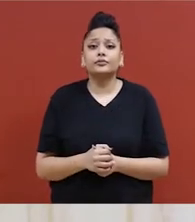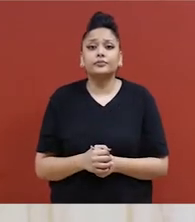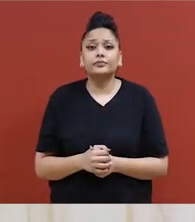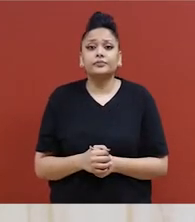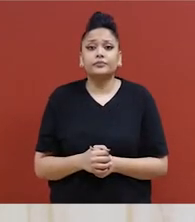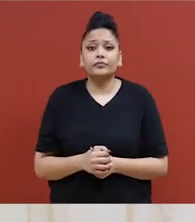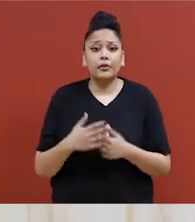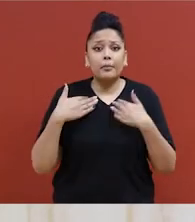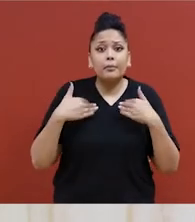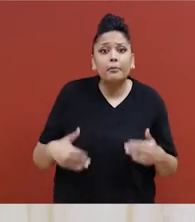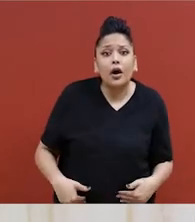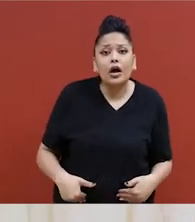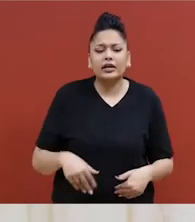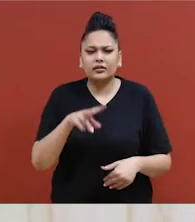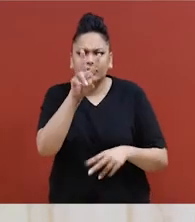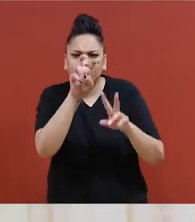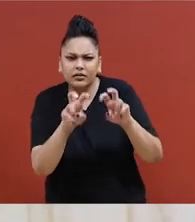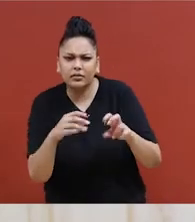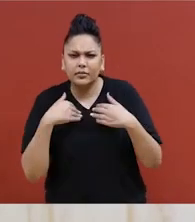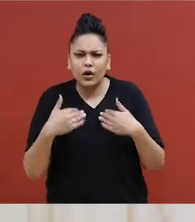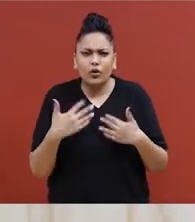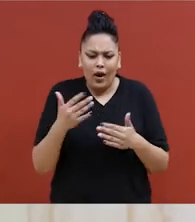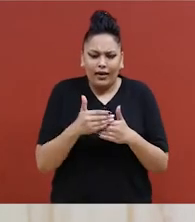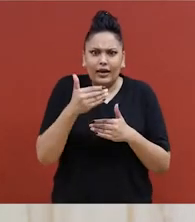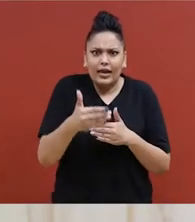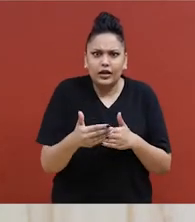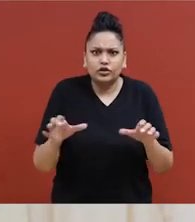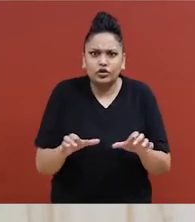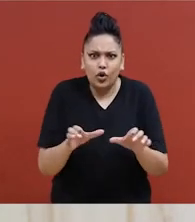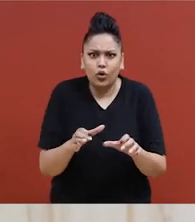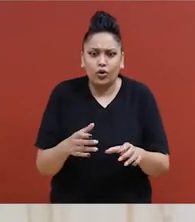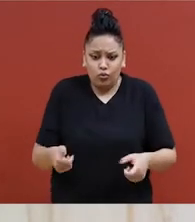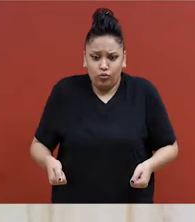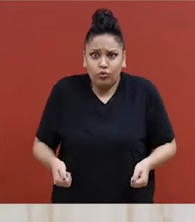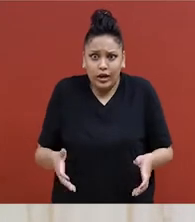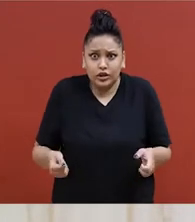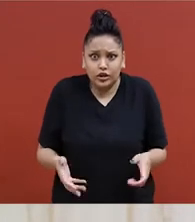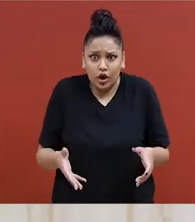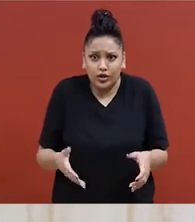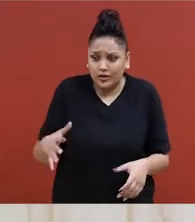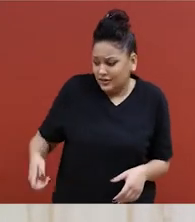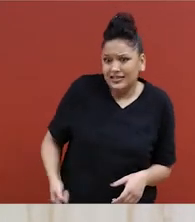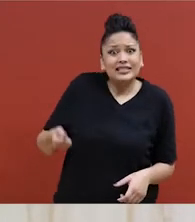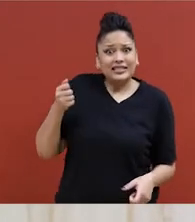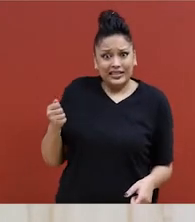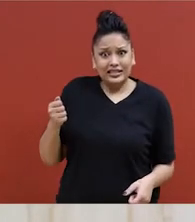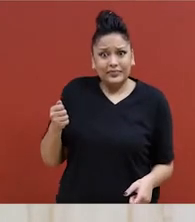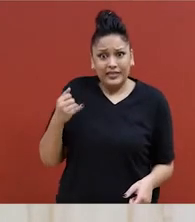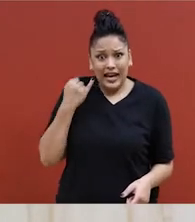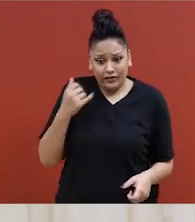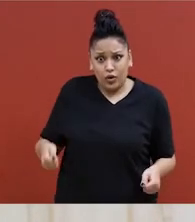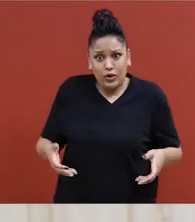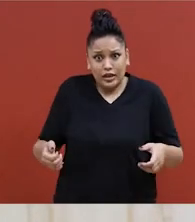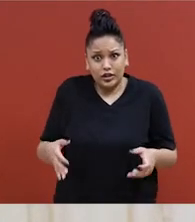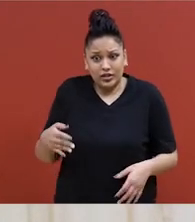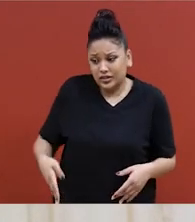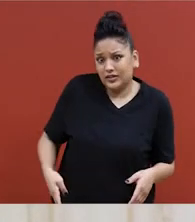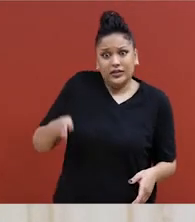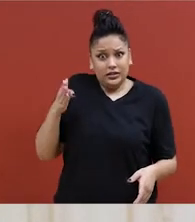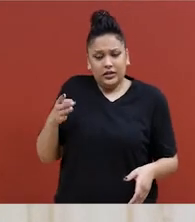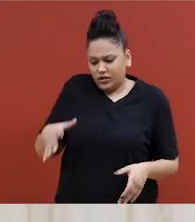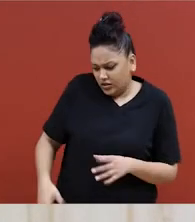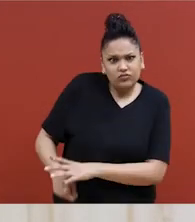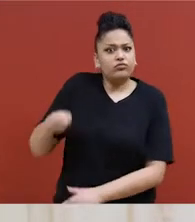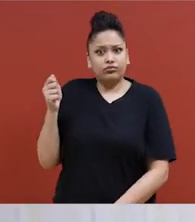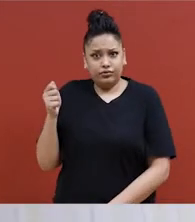Peu importe les parties du corps qu'ils possèdent, je pourrais enlever l'appui-bras de mon fauteuil roulant si j'ai un fauteuil manuel où l'appui-bras se retire facilement et l